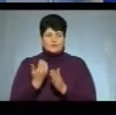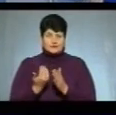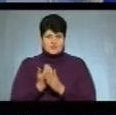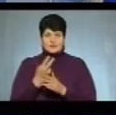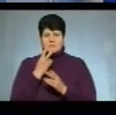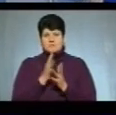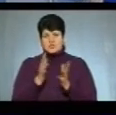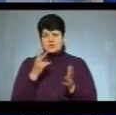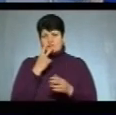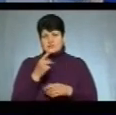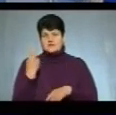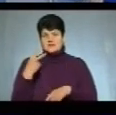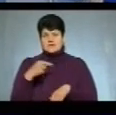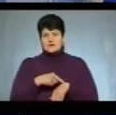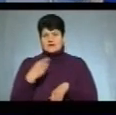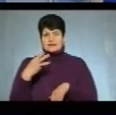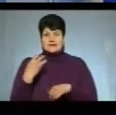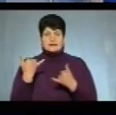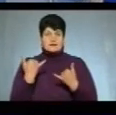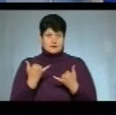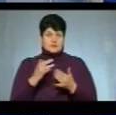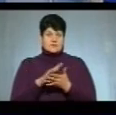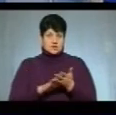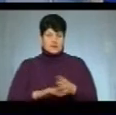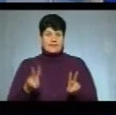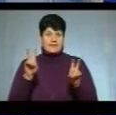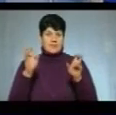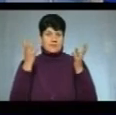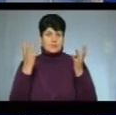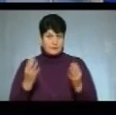о 20.30. А далі в ефірі тема дня. Не перемикайте.